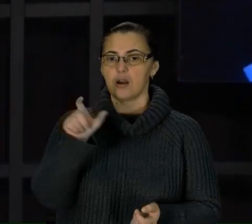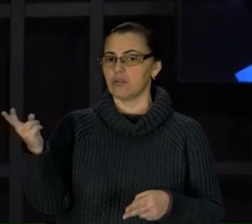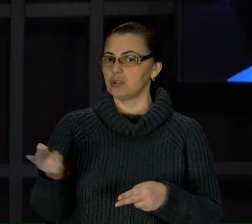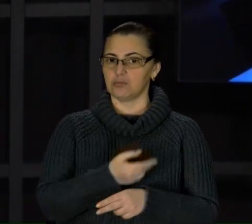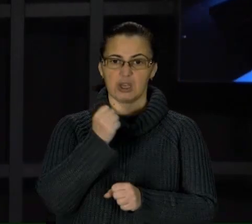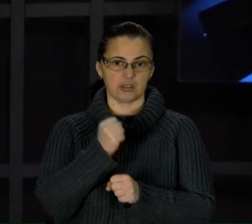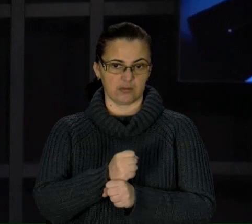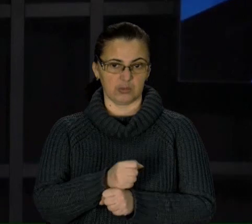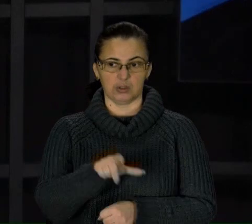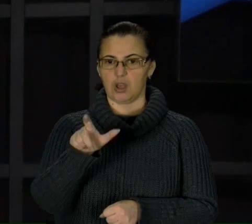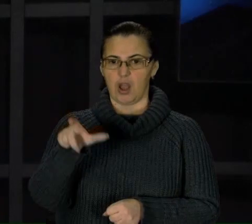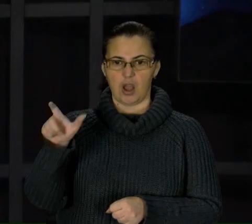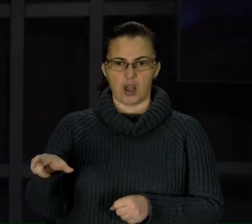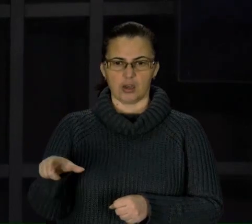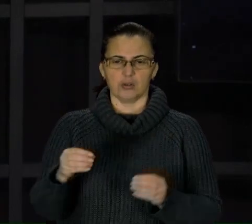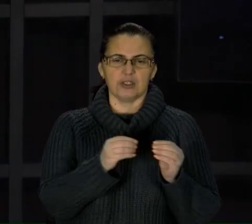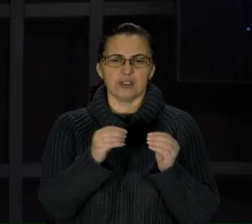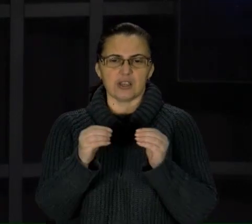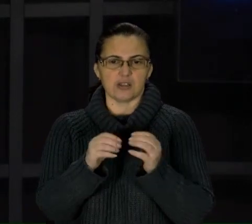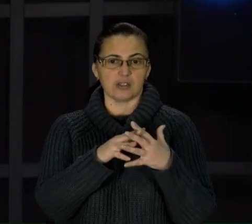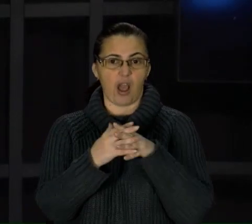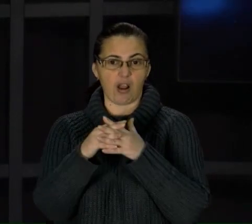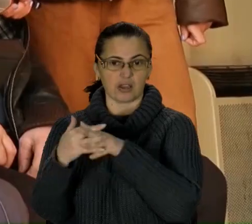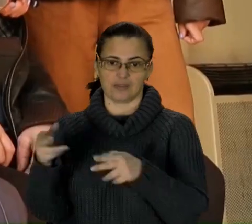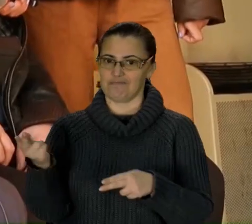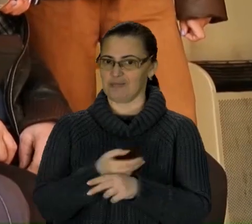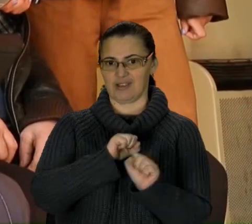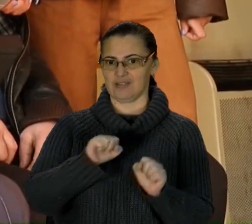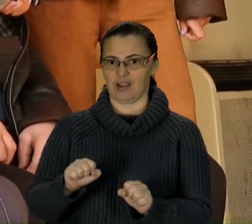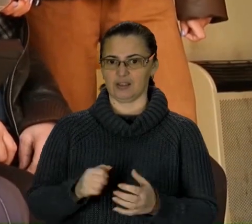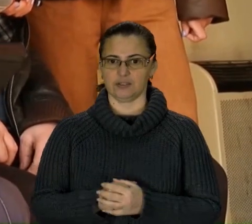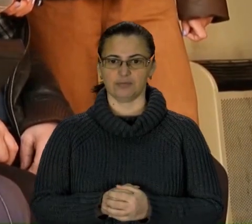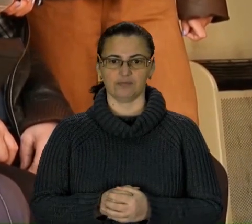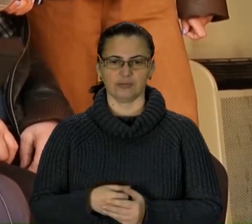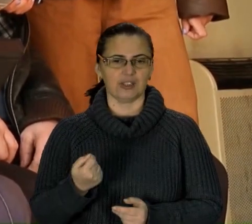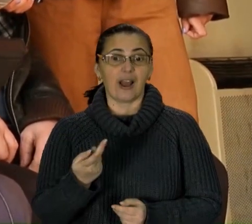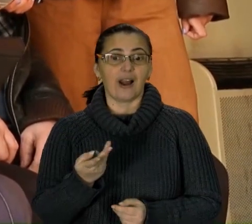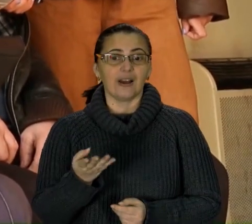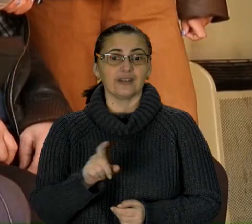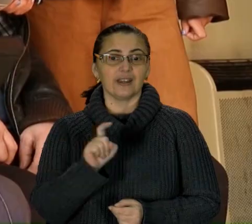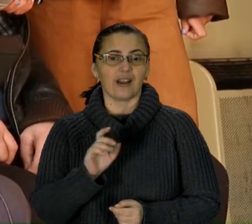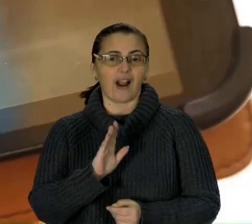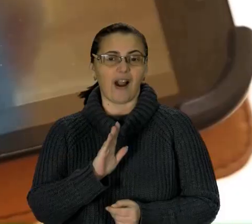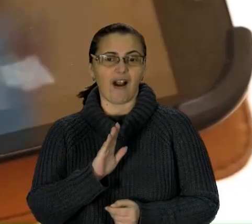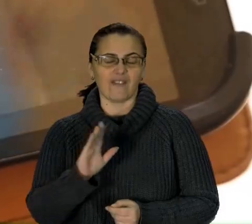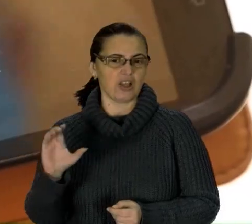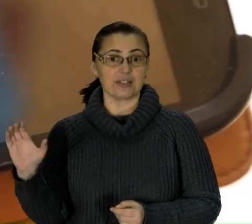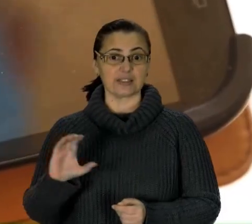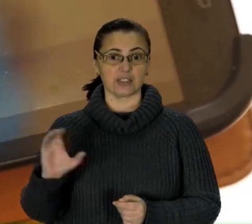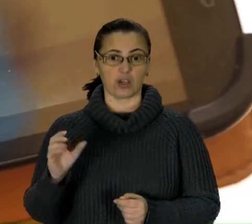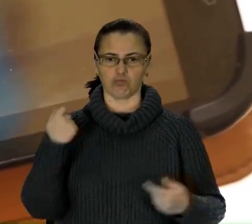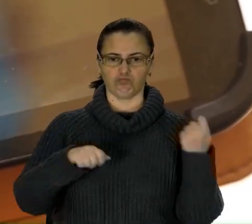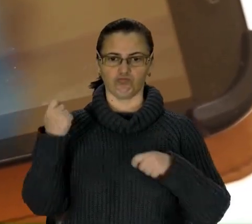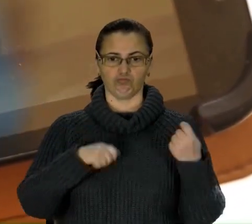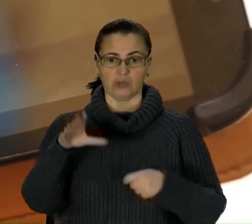роботи, мешканці десятка, населених пунктів без захисту. За лічні секунди вони одягають форму, там чують рятувати чийсь майно або ж